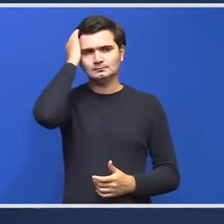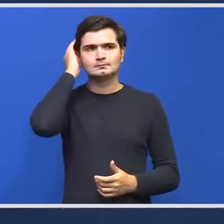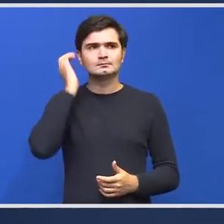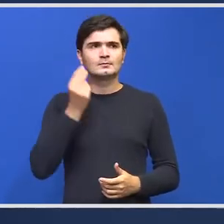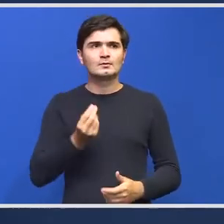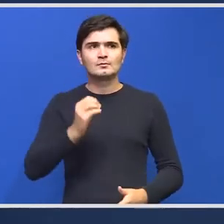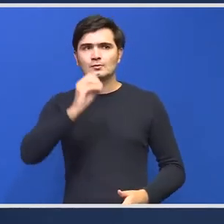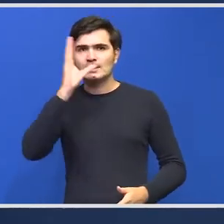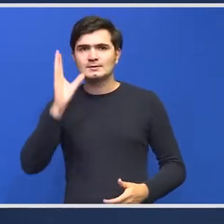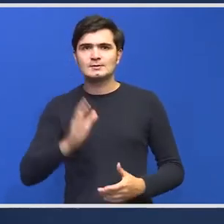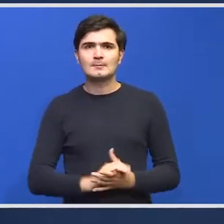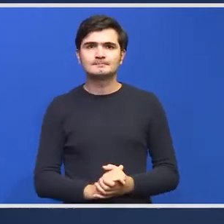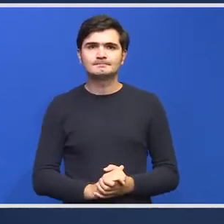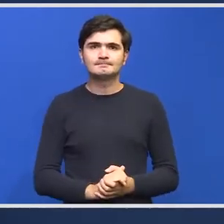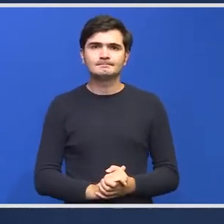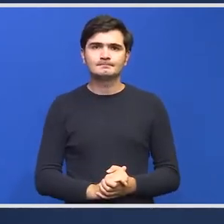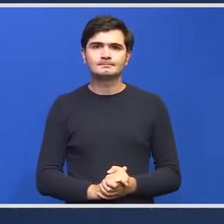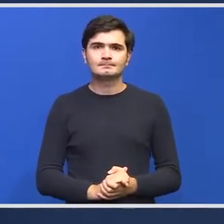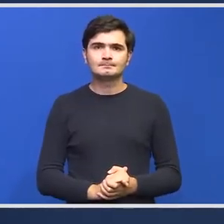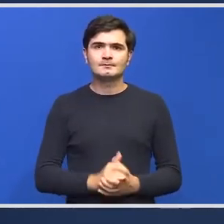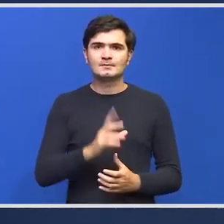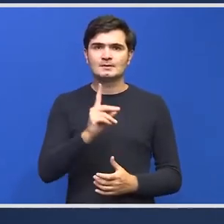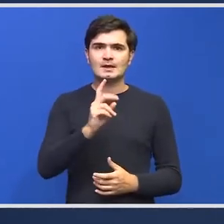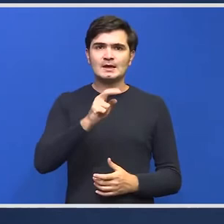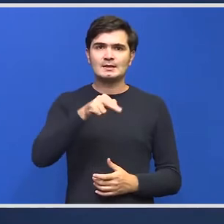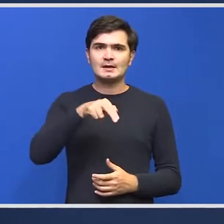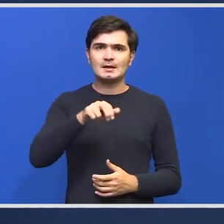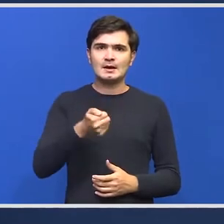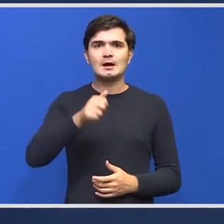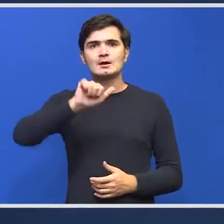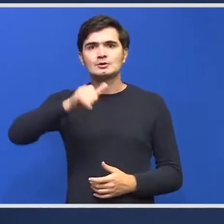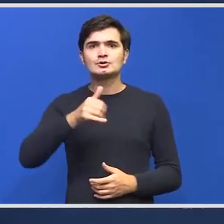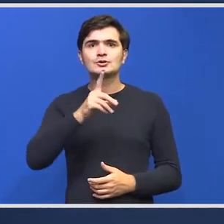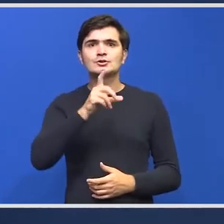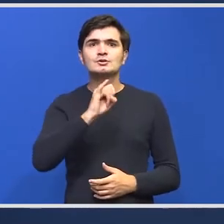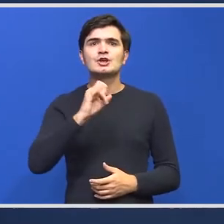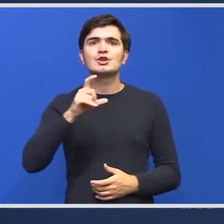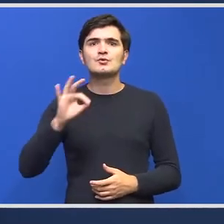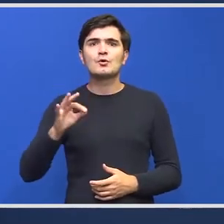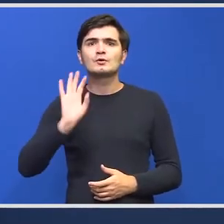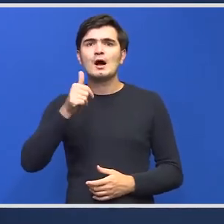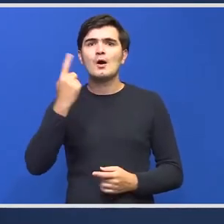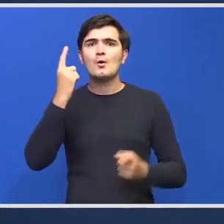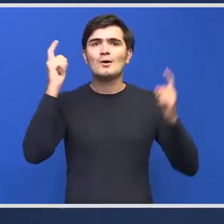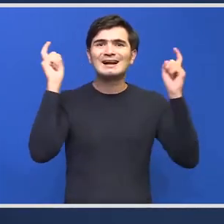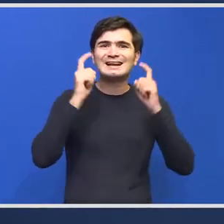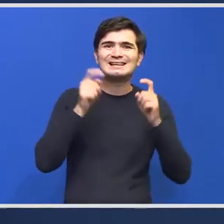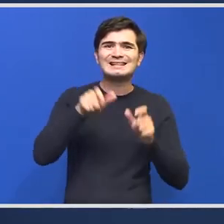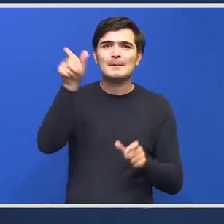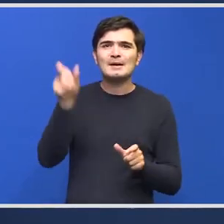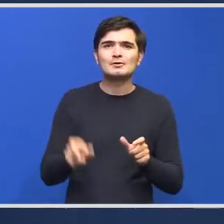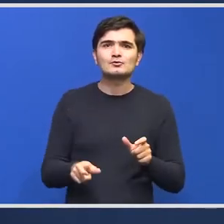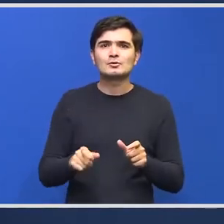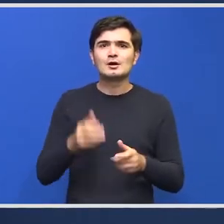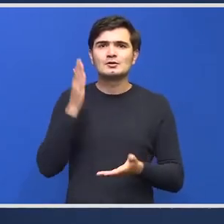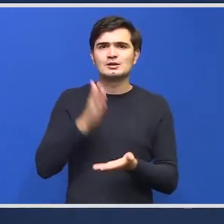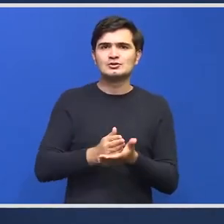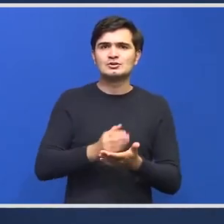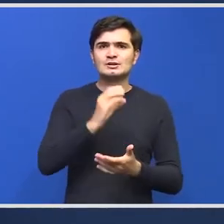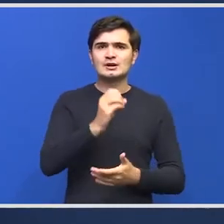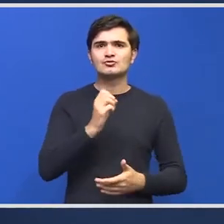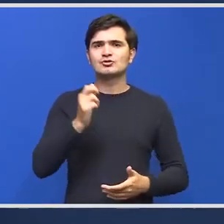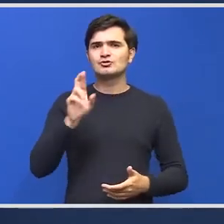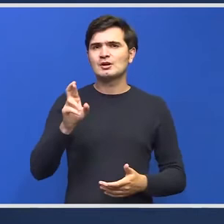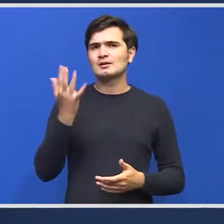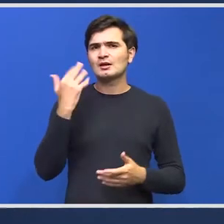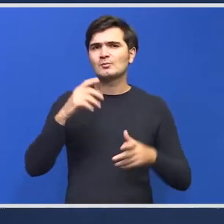Bună ziua, Loredana Diacu, Epoch Times. DNA și DICOT se confruntă cu o criză de personal, iar recenta decizie a CCR riscă